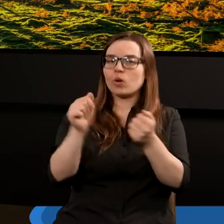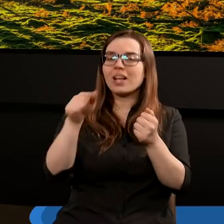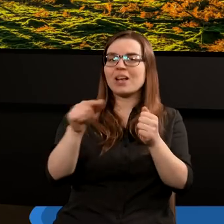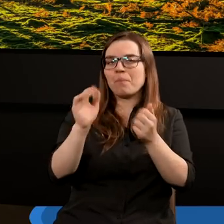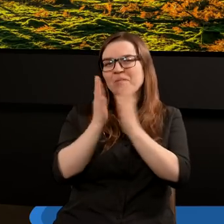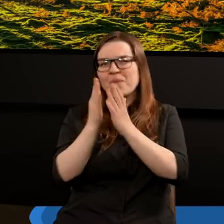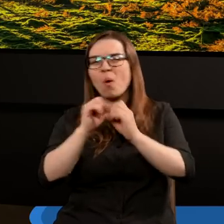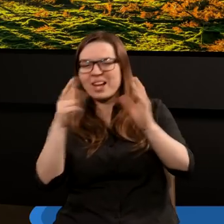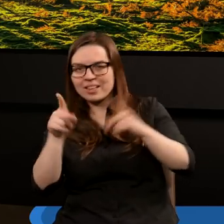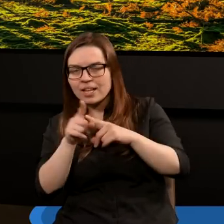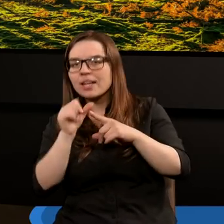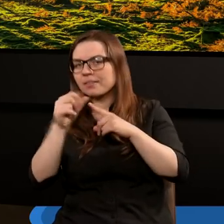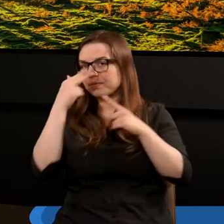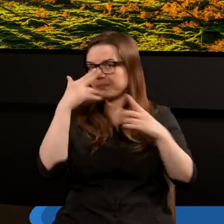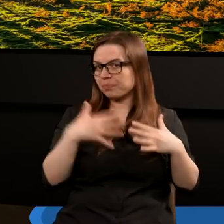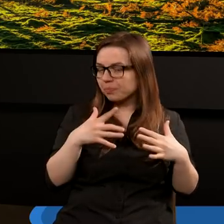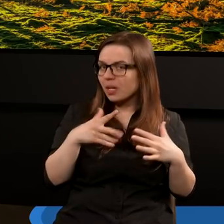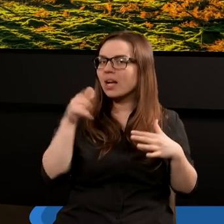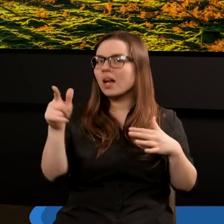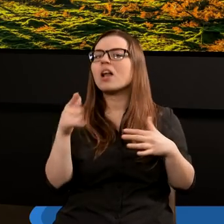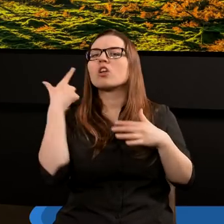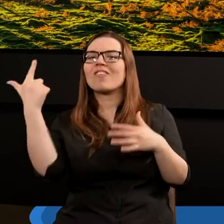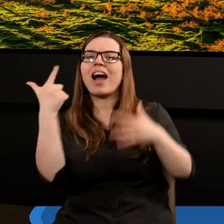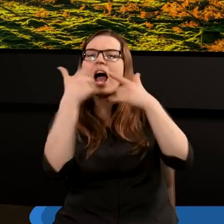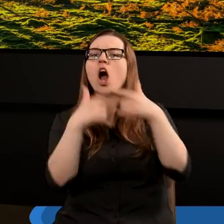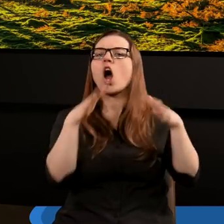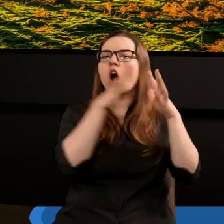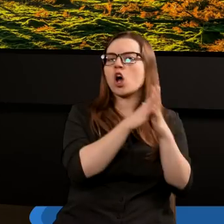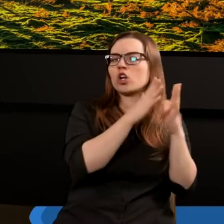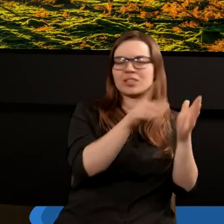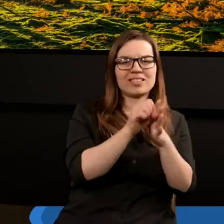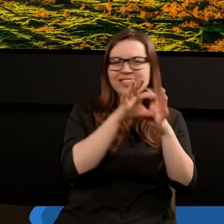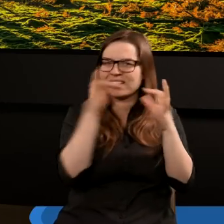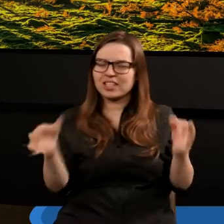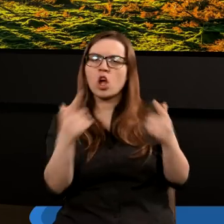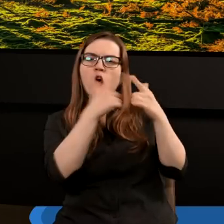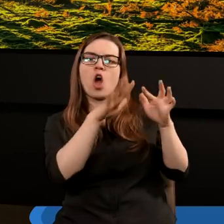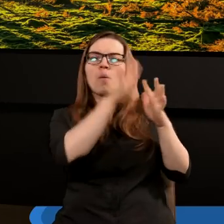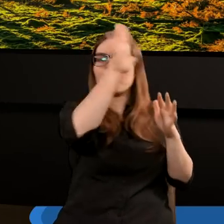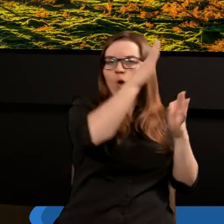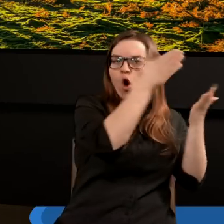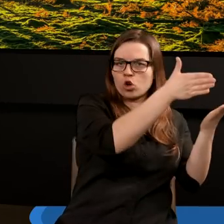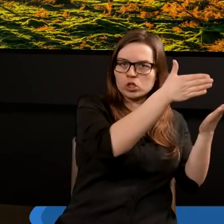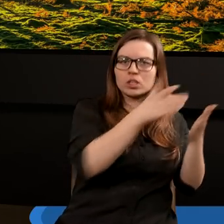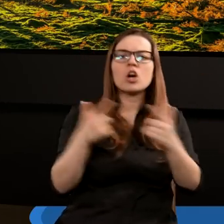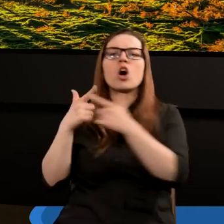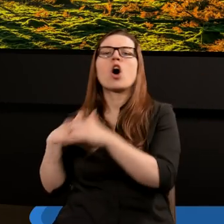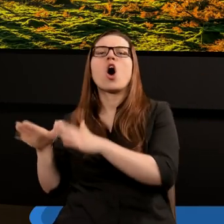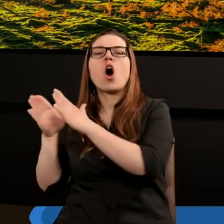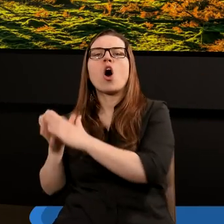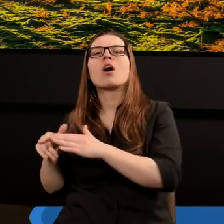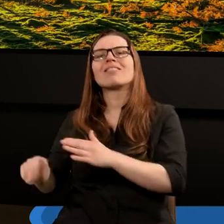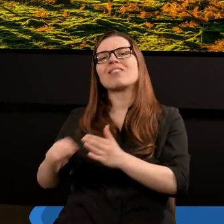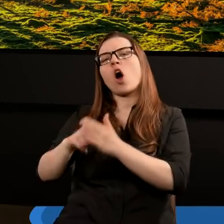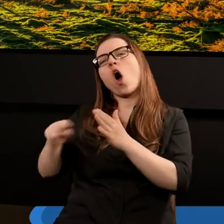szczególnie w Księdze Objawienia, możemy znaleźć informacje na temat dwóch kościołów. Pewnie ze mną się zgodzicie, tak? Kościół Boży i Kościół